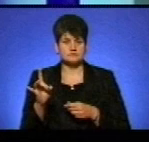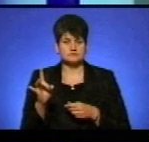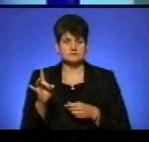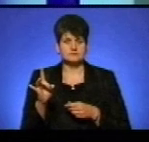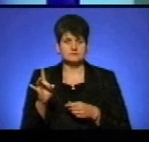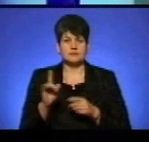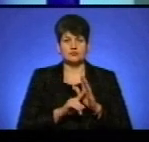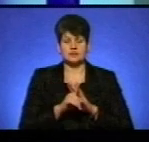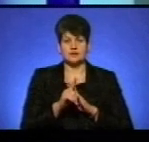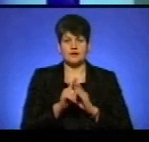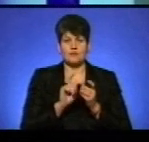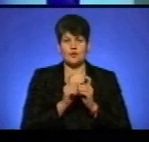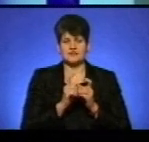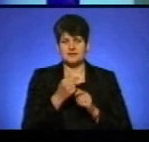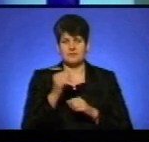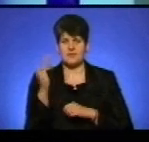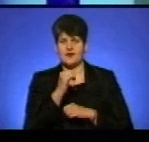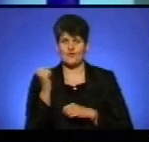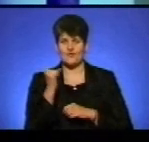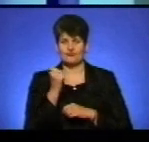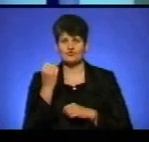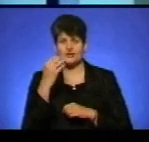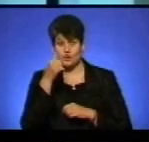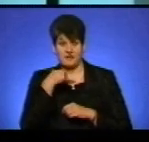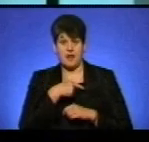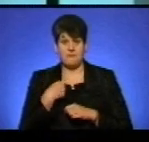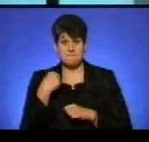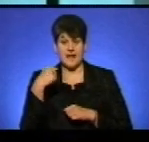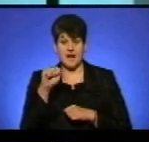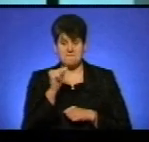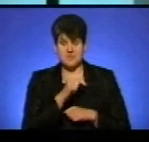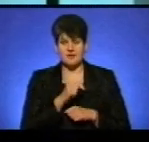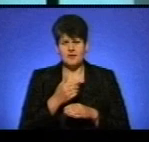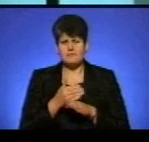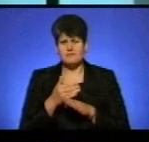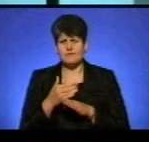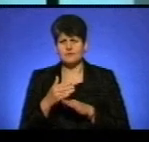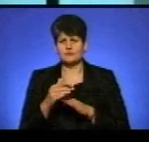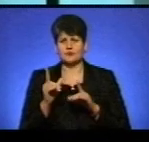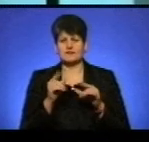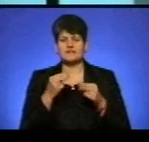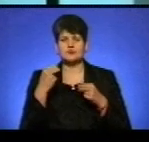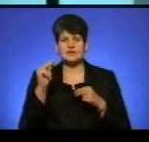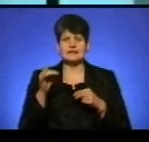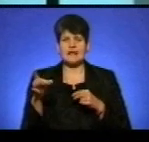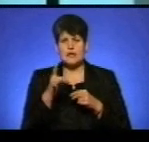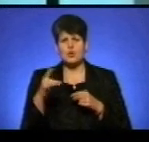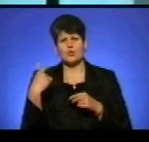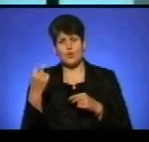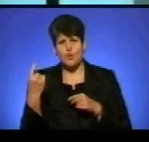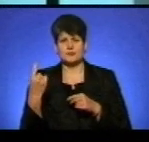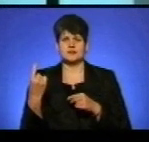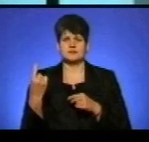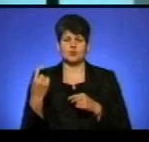Початку я борувся з ним на руки, в 14 років я вже його переміг, і так поступово вже поїхав на чимнат району, області